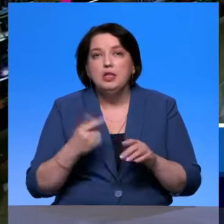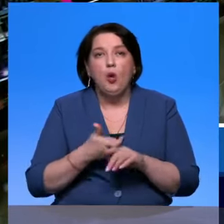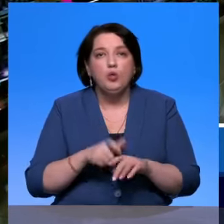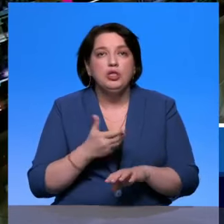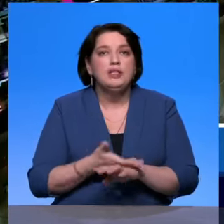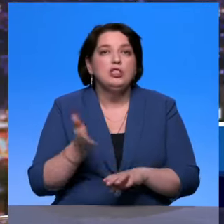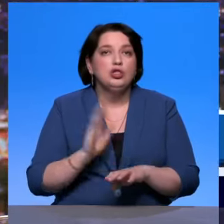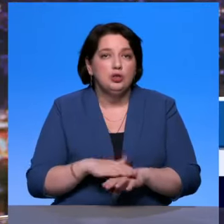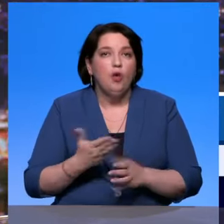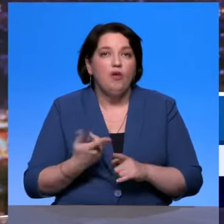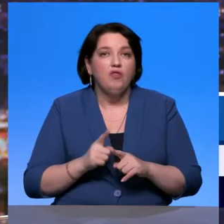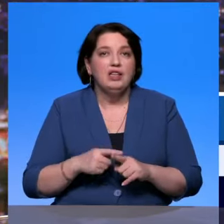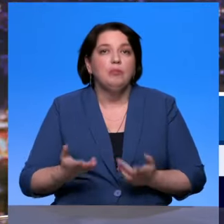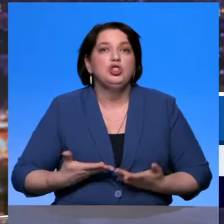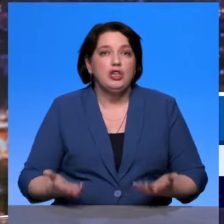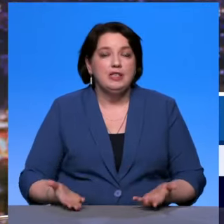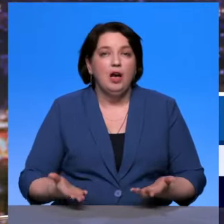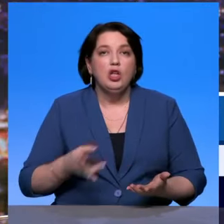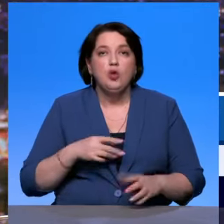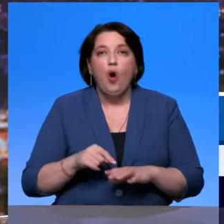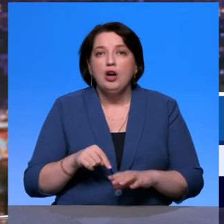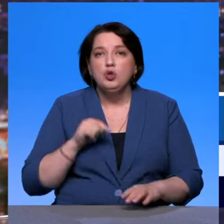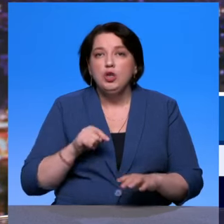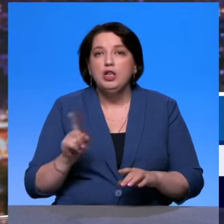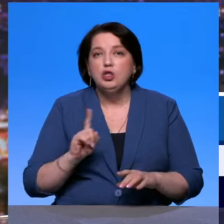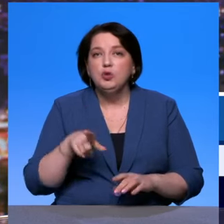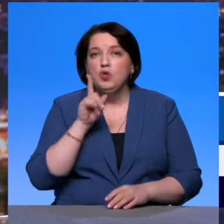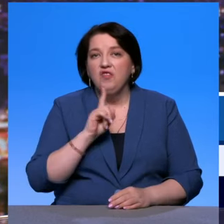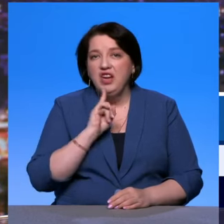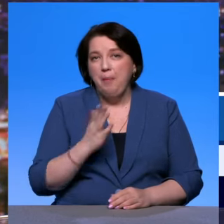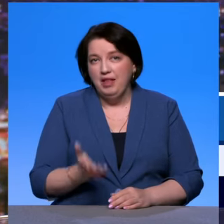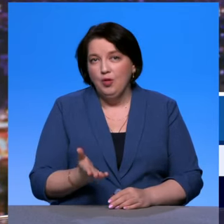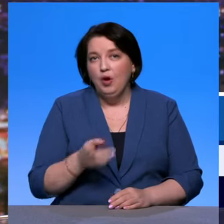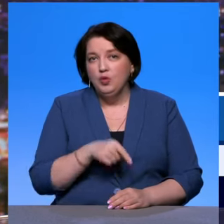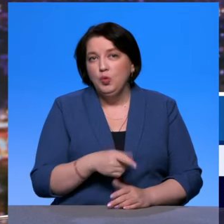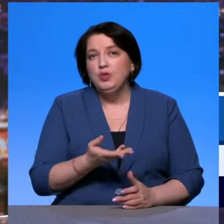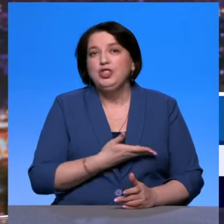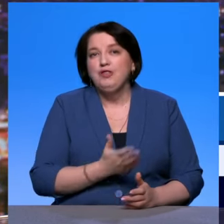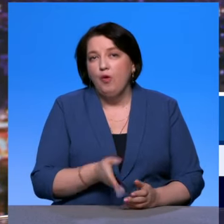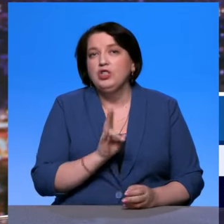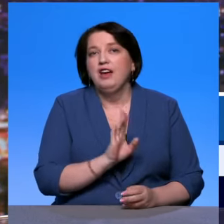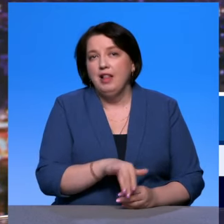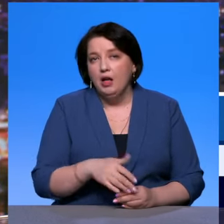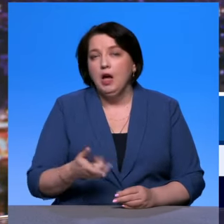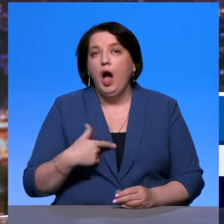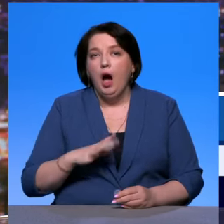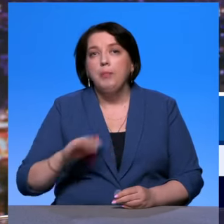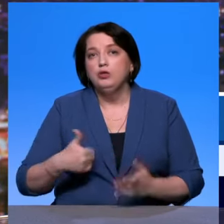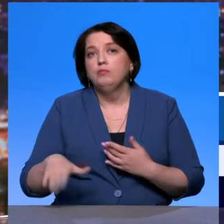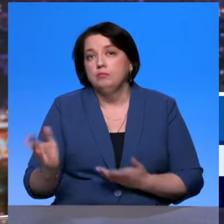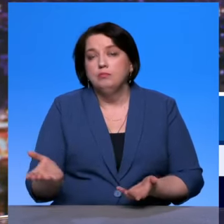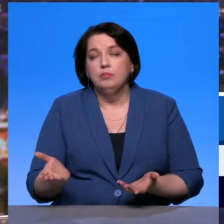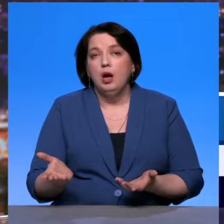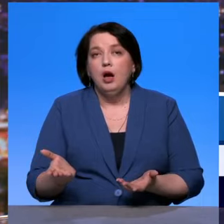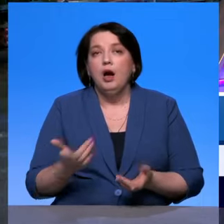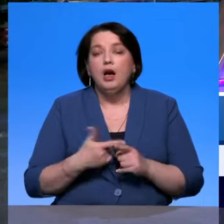Ну, так скажем, ощущение, что ты временщик в каком-то смысле, да, тяжело. Спасибо, Валерий. Андрей Павлович, так это